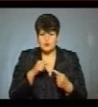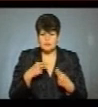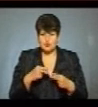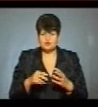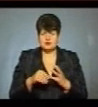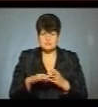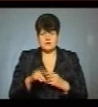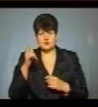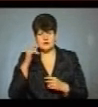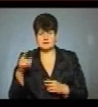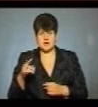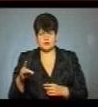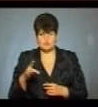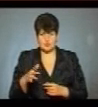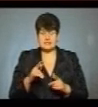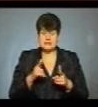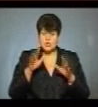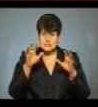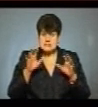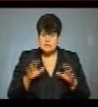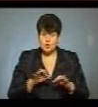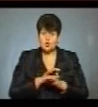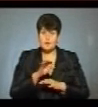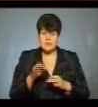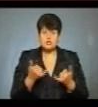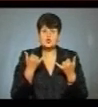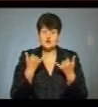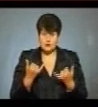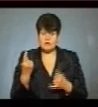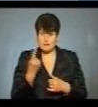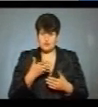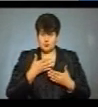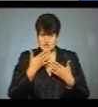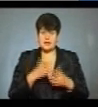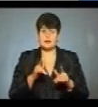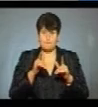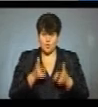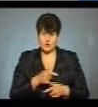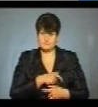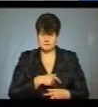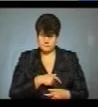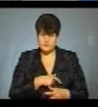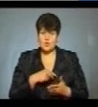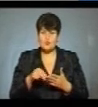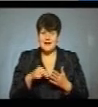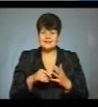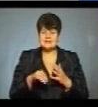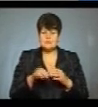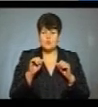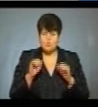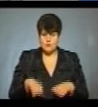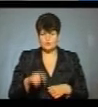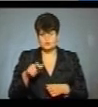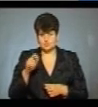та Збаразькому районах. Згідно з законопроєктом, який сьогодні в першому читанні погодила Рада, купувати землю можуть громадяни